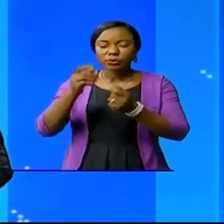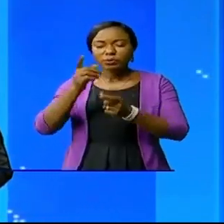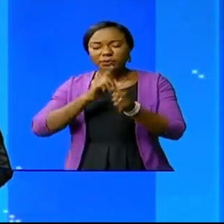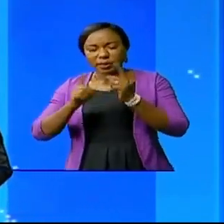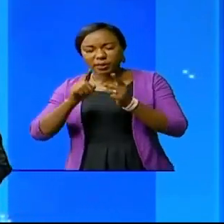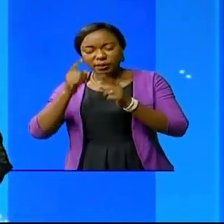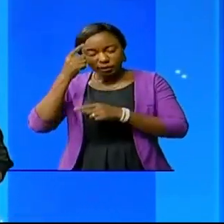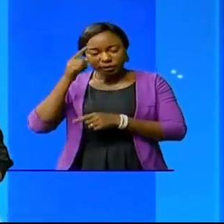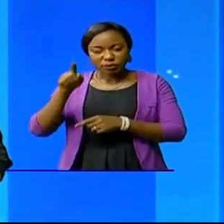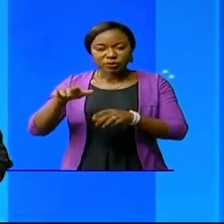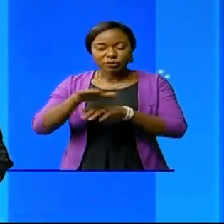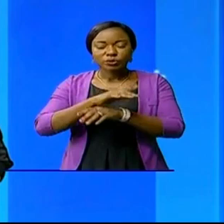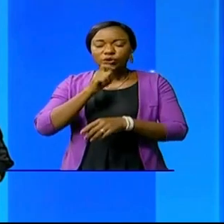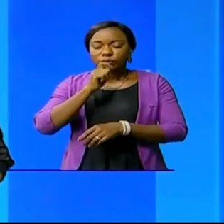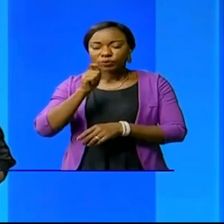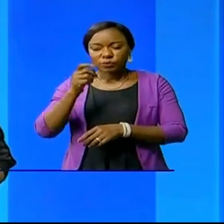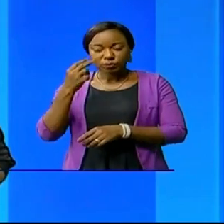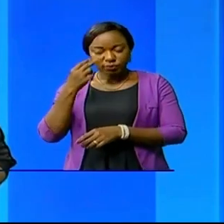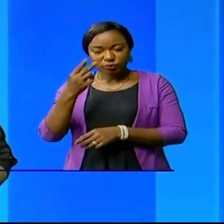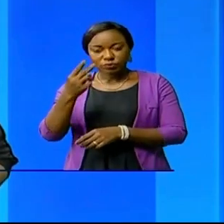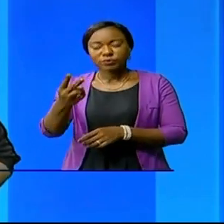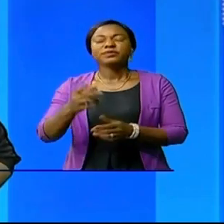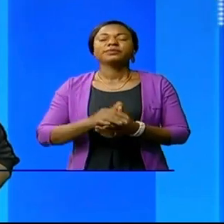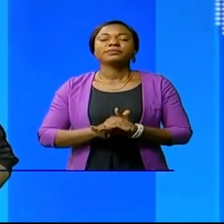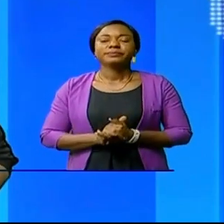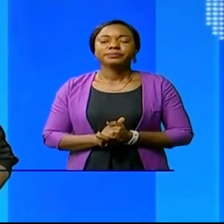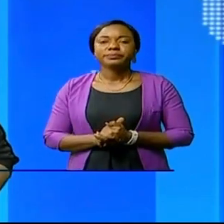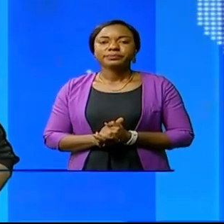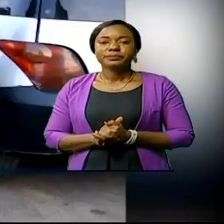de lui sur le micro d'Iverson Kabwaba.